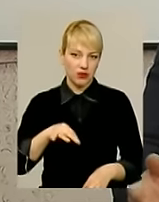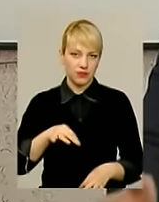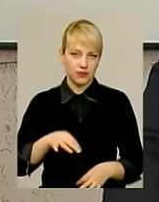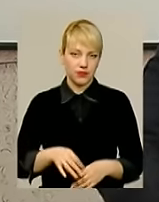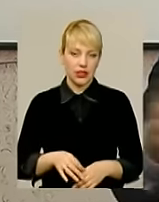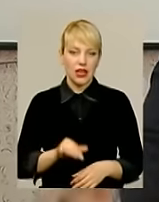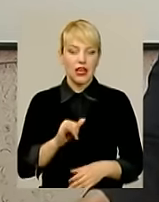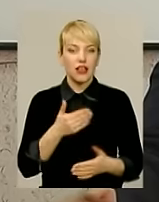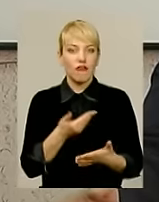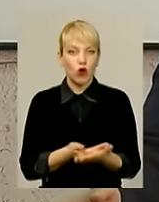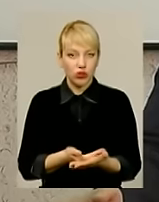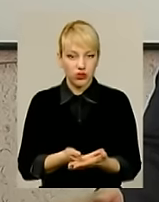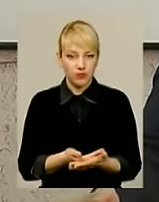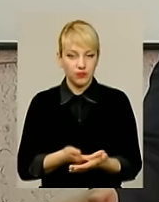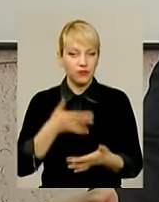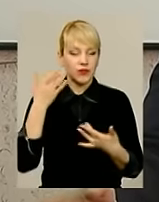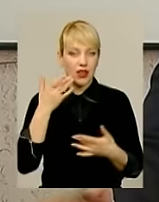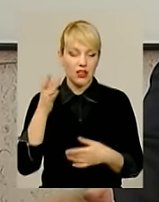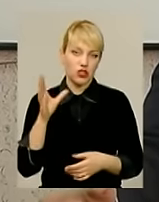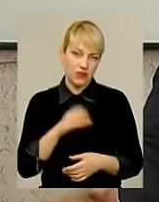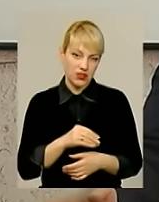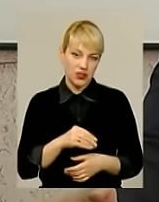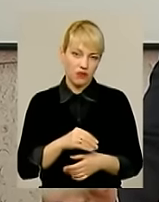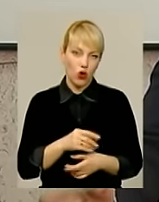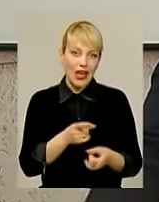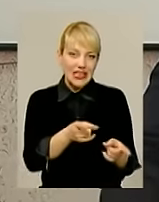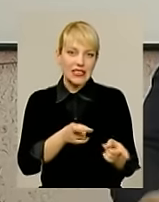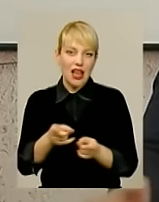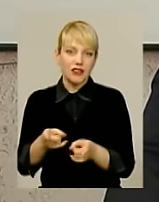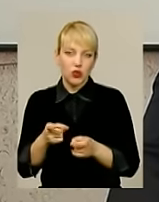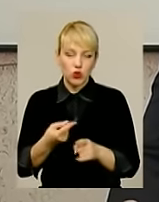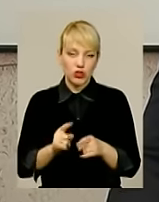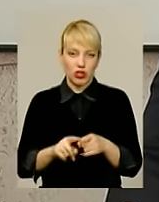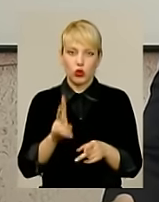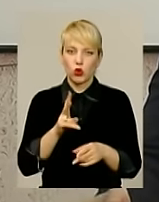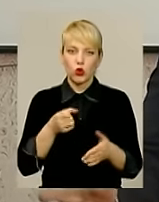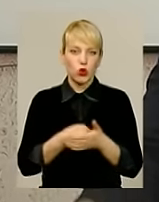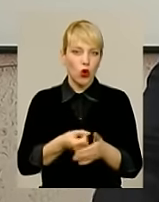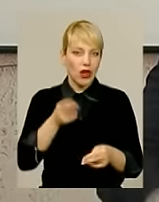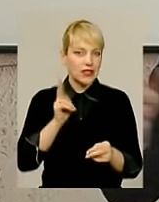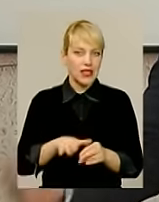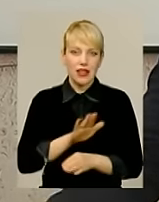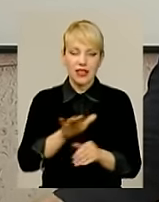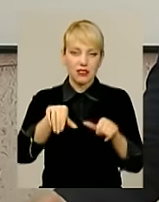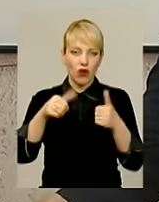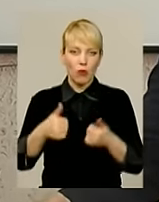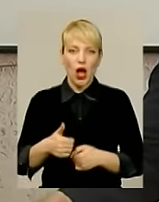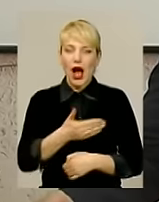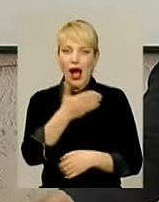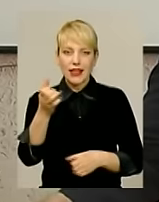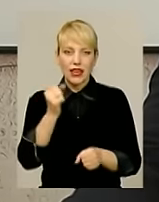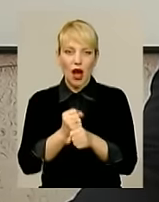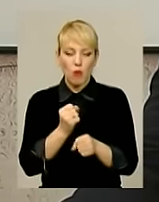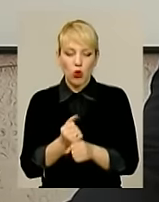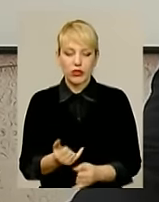І вот легче всього затянути тих, хто ще до конца не сформувався. Вони работають над вами,